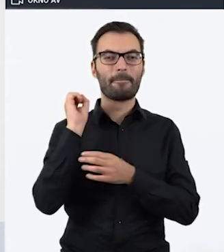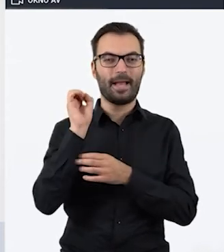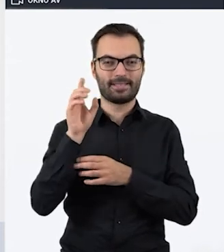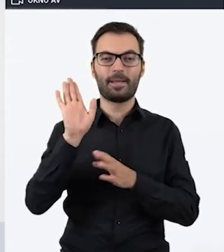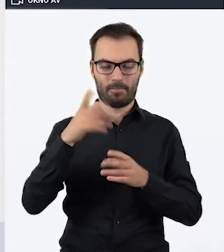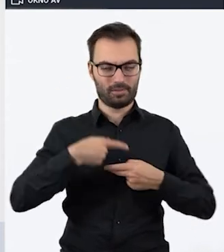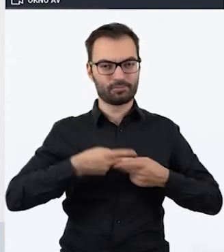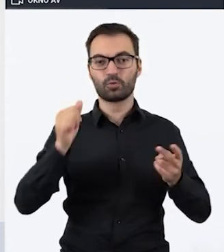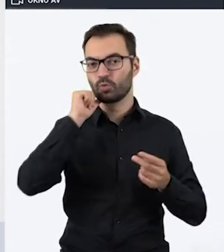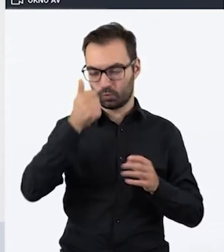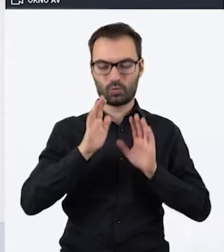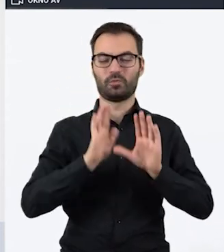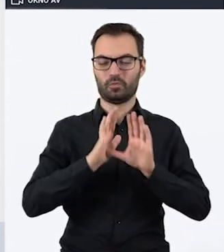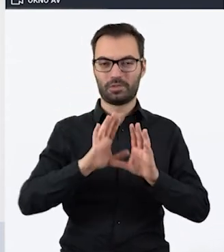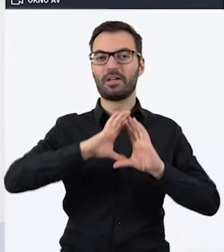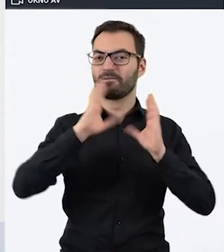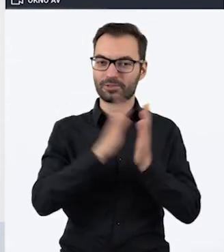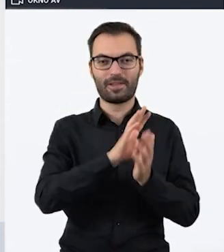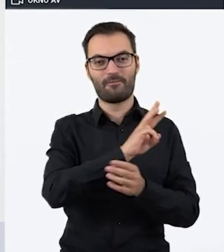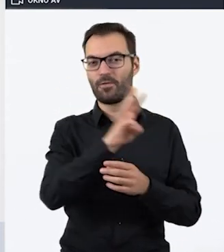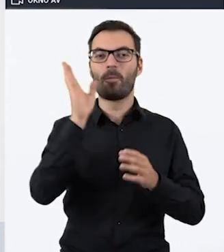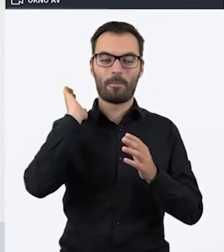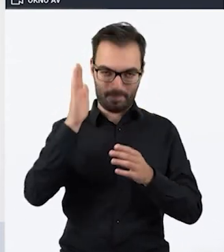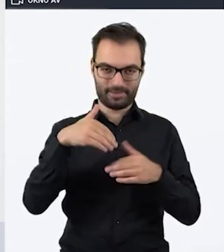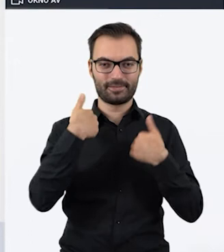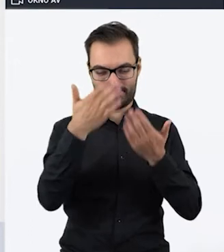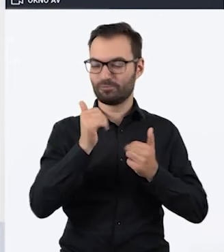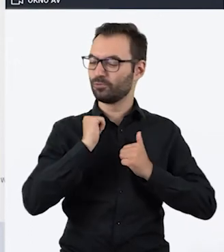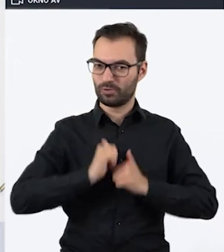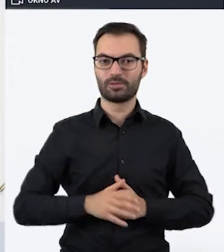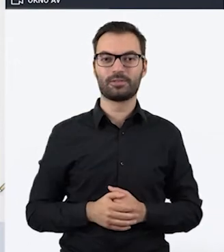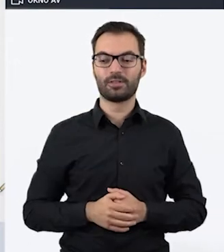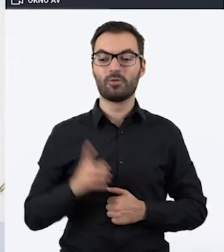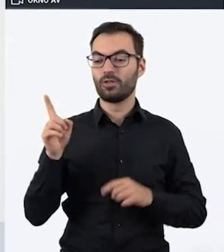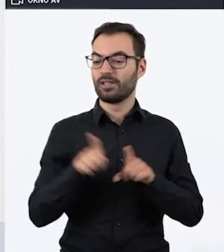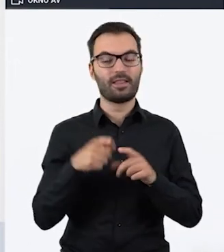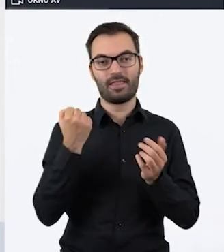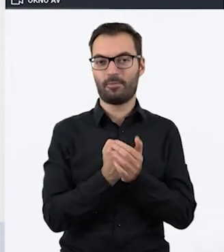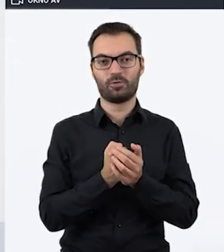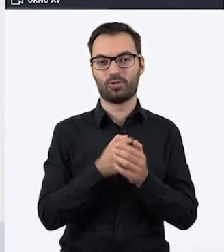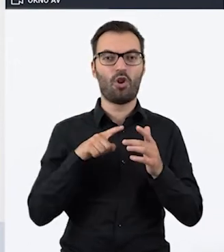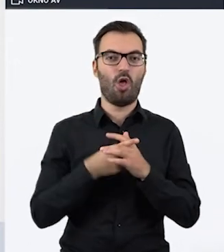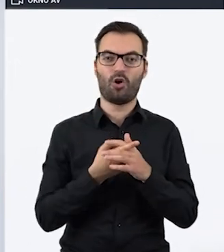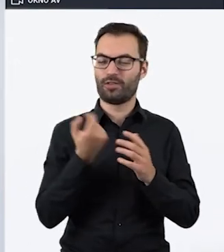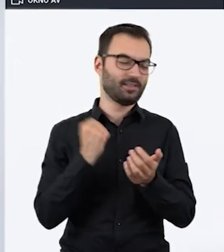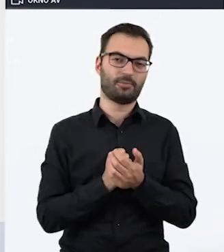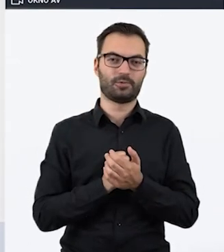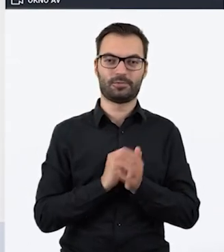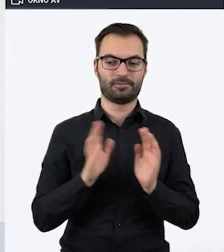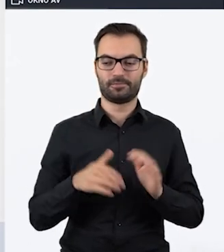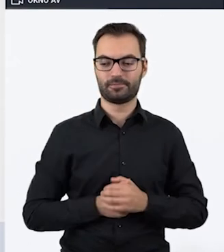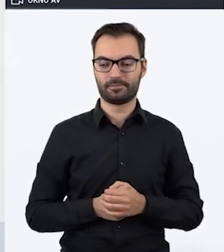która będzie udostępniona już jutro, także wszystkie te stronki zostaną Państwu udostępnione i tutaj też nie trzeba się w żaden sposób